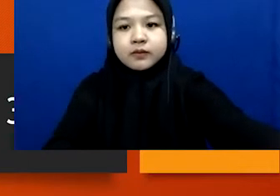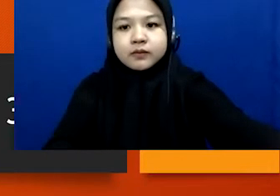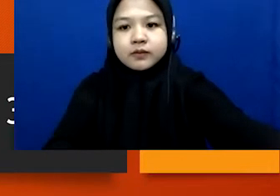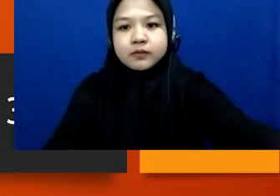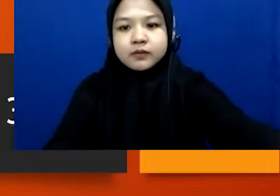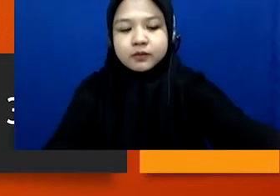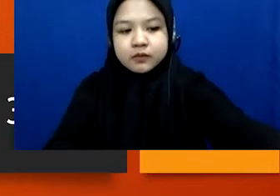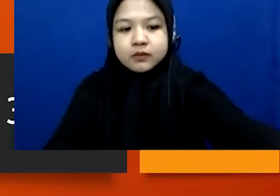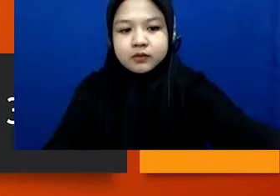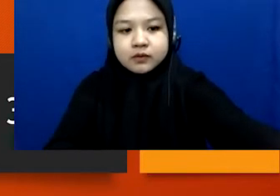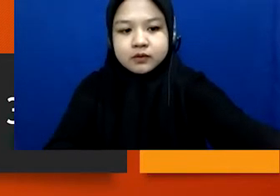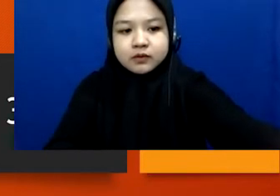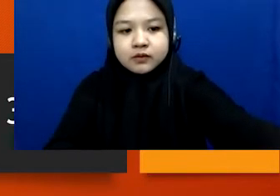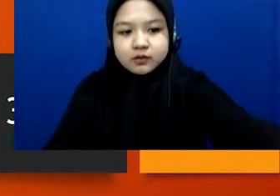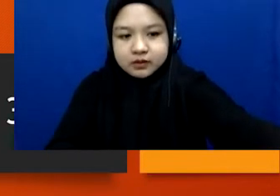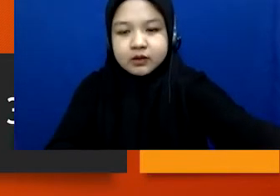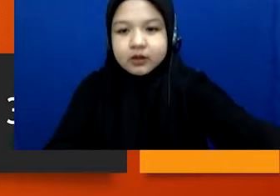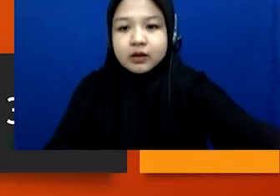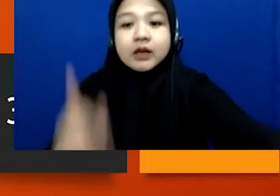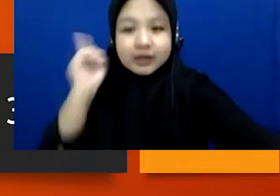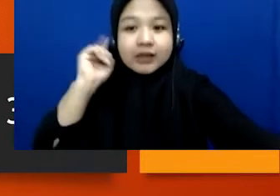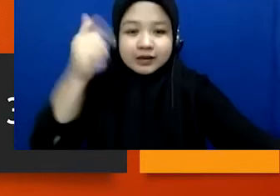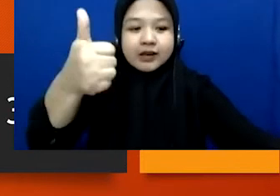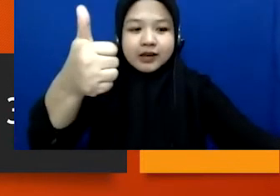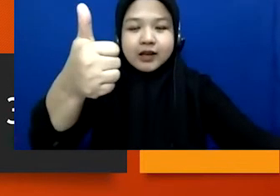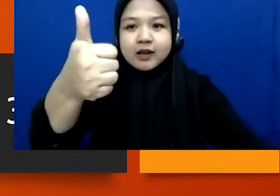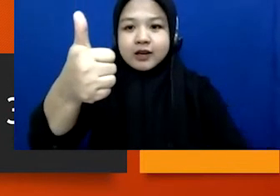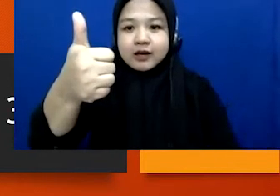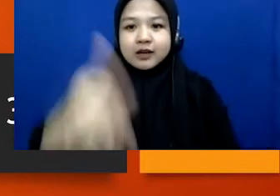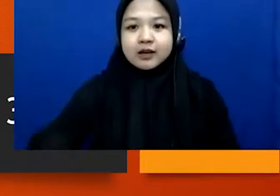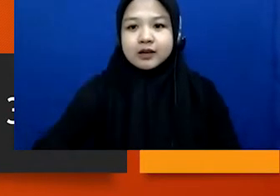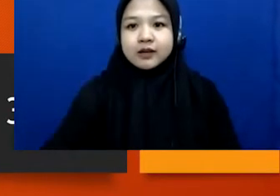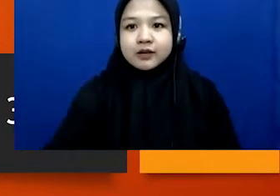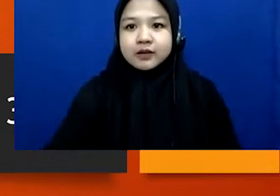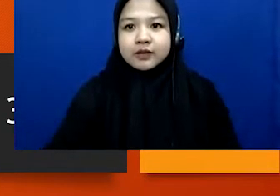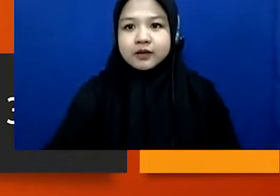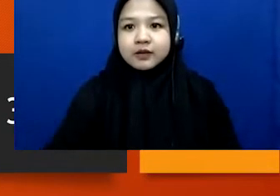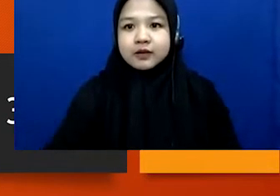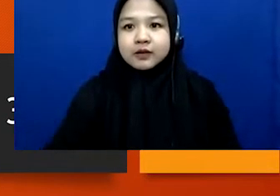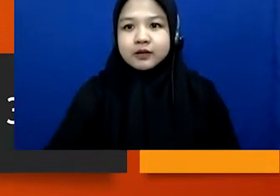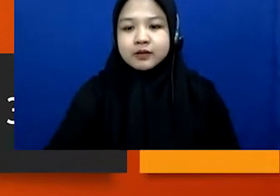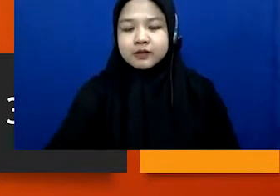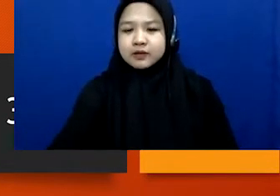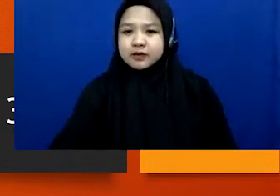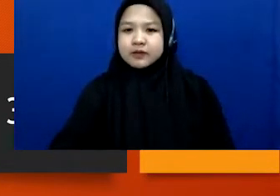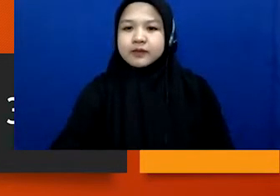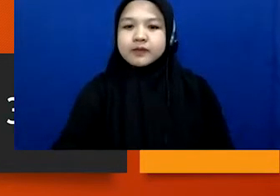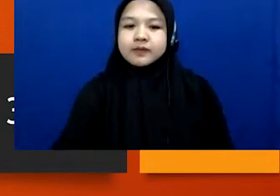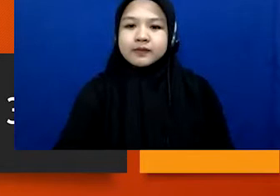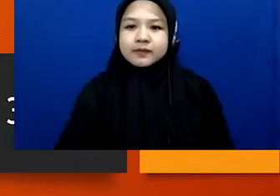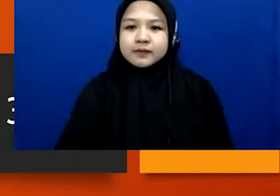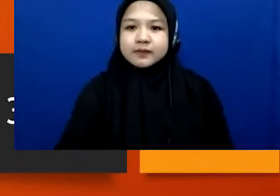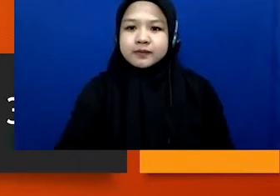Halo, teman-teman. Apakah kedengeran? Kedengeran, mbak. Oh iya, mungkin slide-nya atau mungkin. Ini lulas-lulas sih.